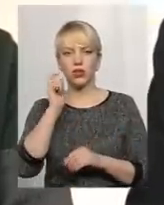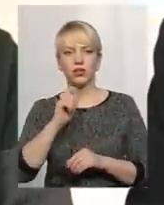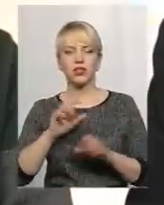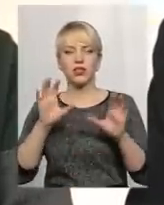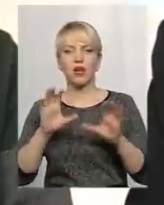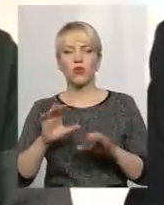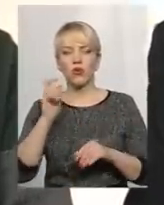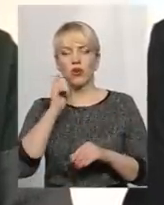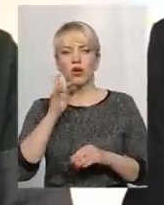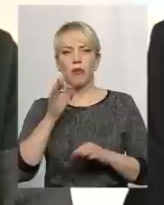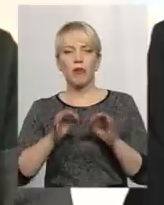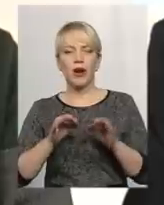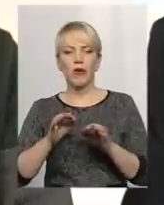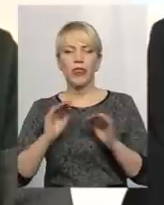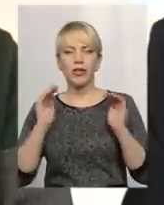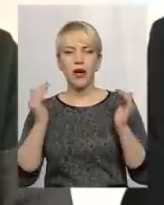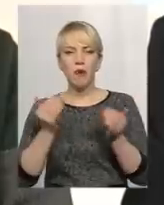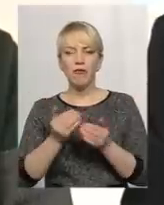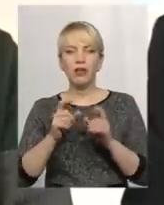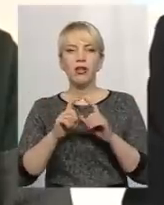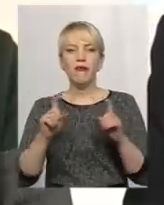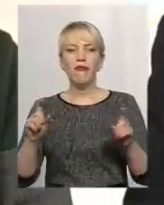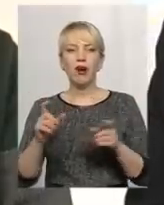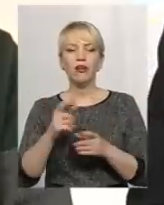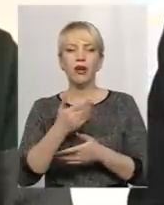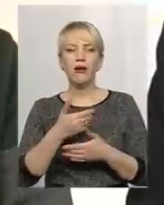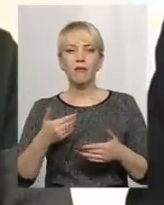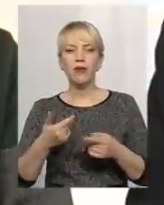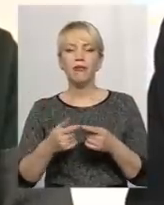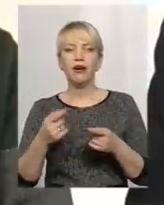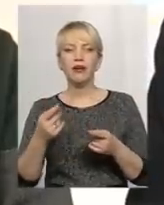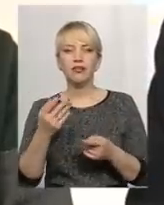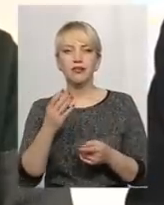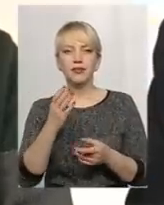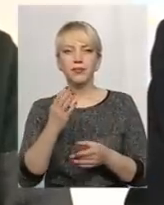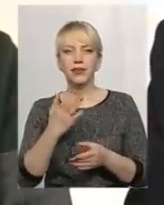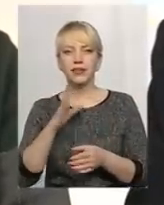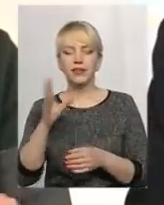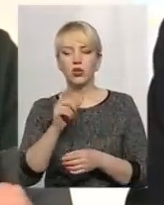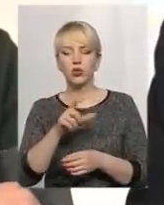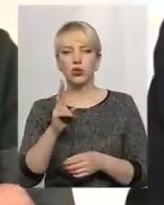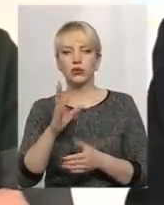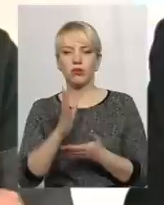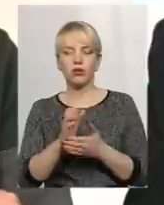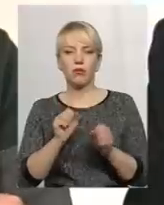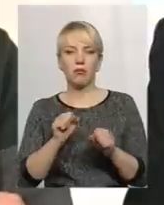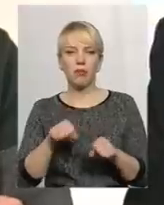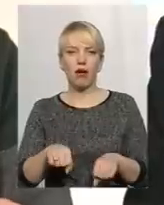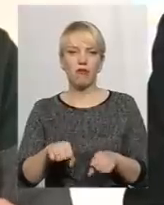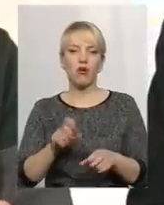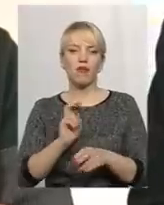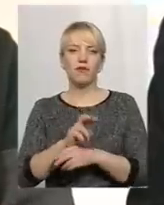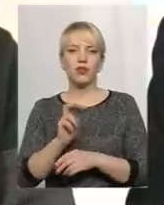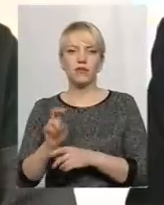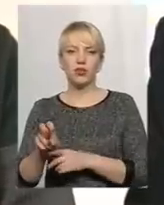України про природний заповідний фонд, ми вільні до відвідування громадян України, які мають повне право відвідувати, як і